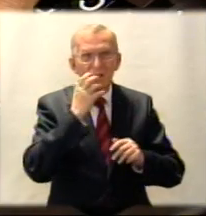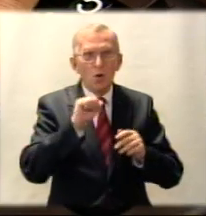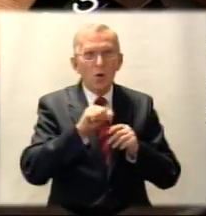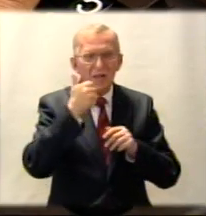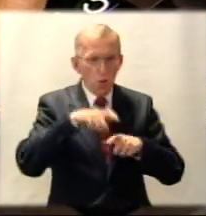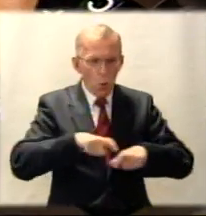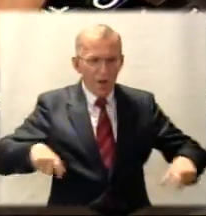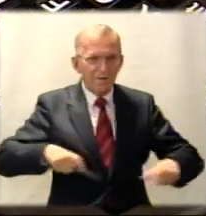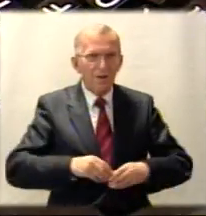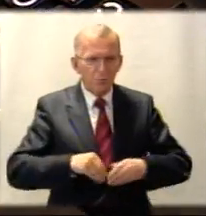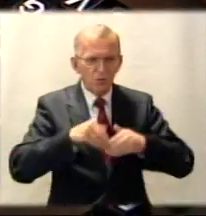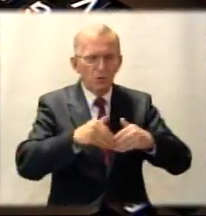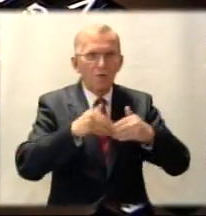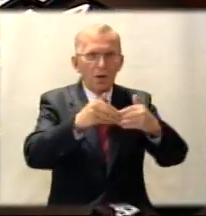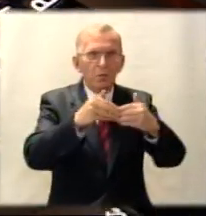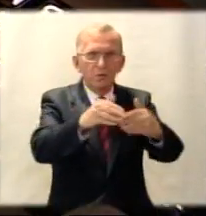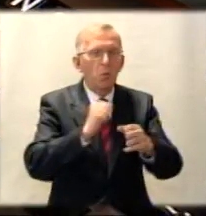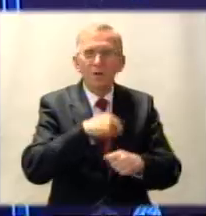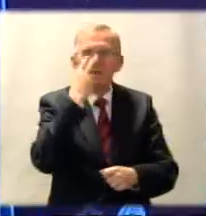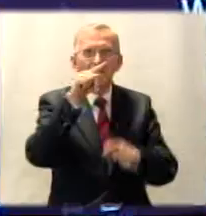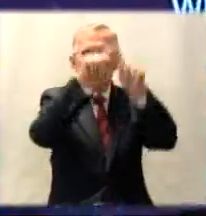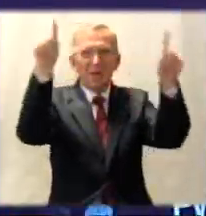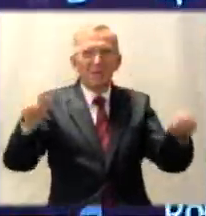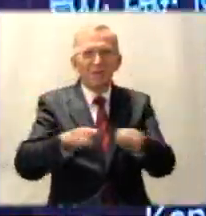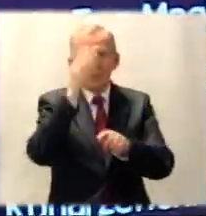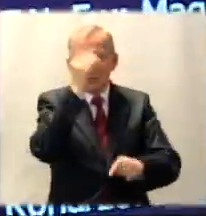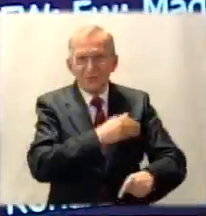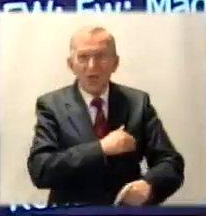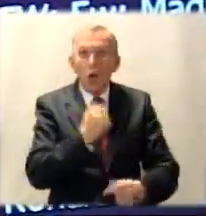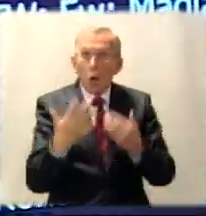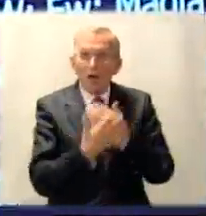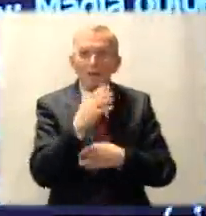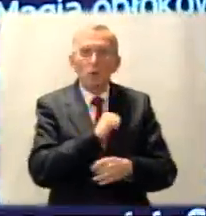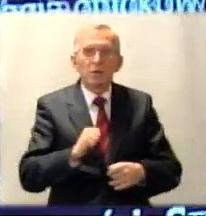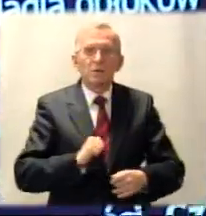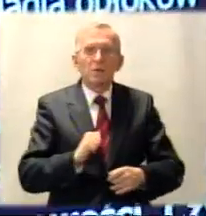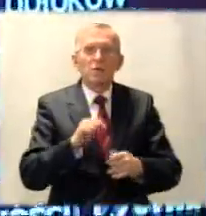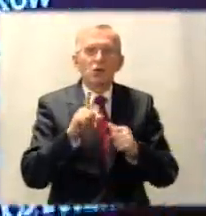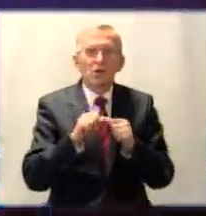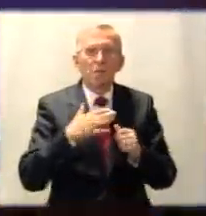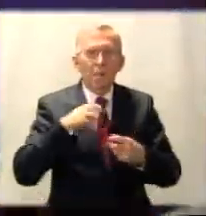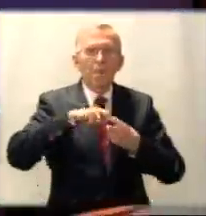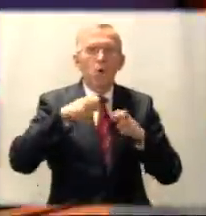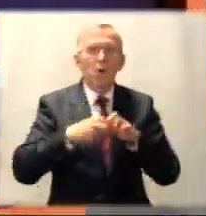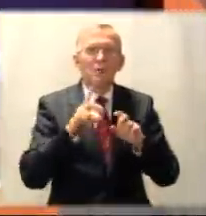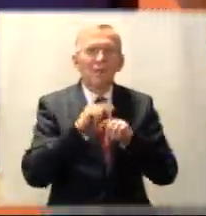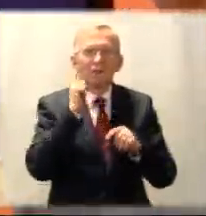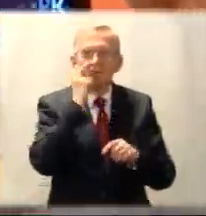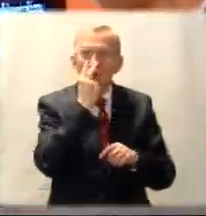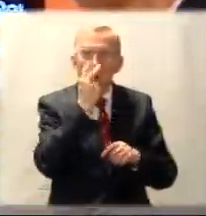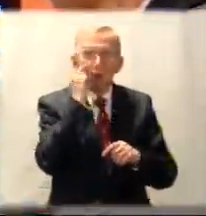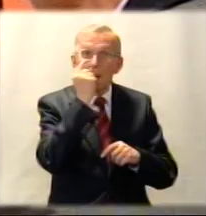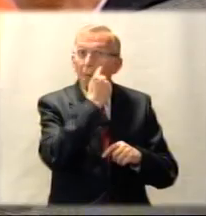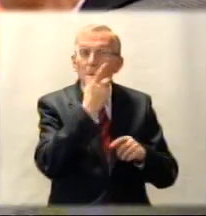Muzyka Zsuwałem się, bo nie widziałem z tablicy. Okazało się, że mam problemy ze wzrokiem dość